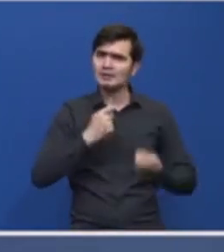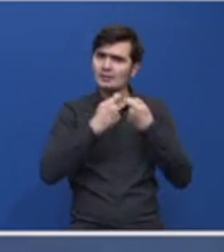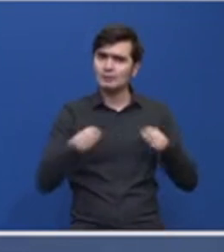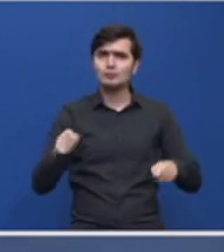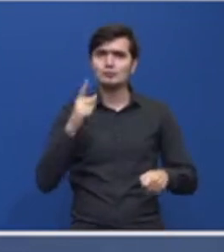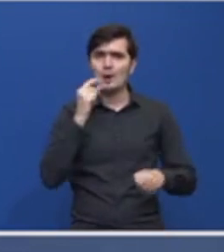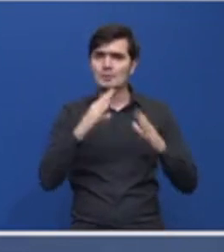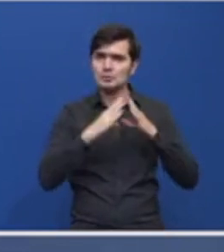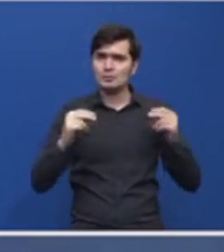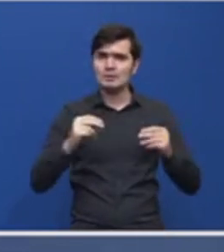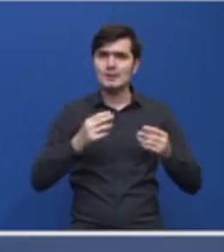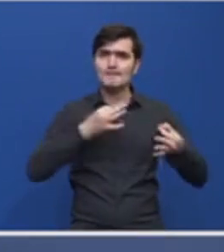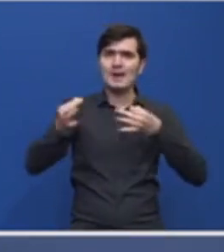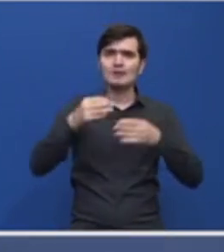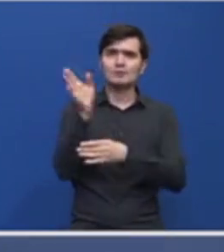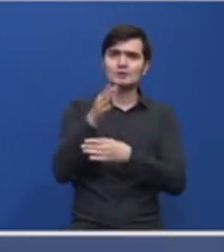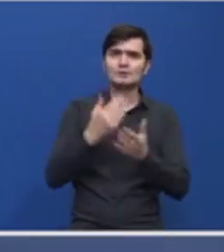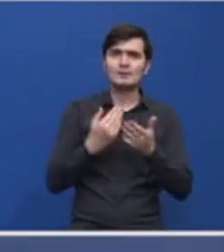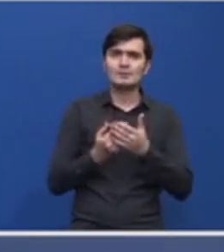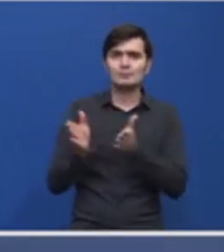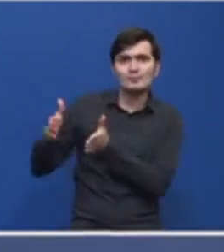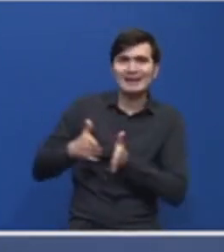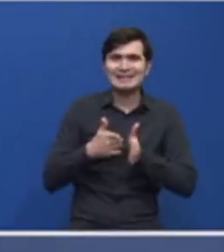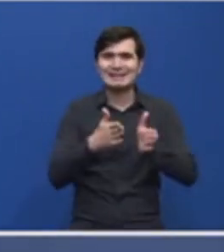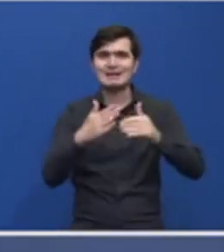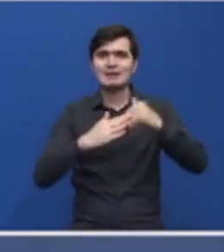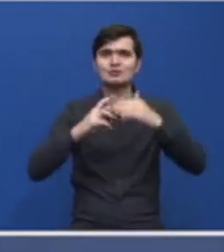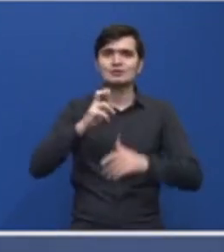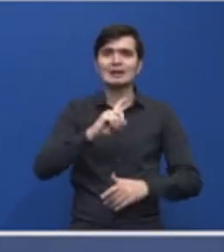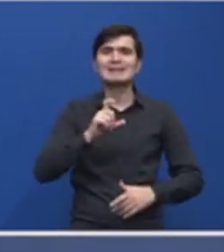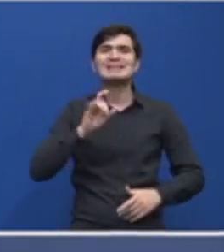de Redesare și Reziliență. Deci mâine la ora 15 este această întâlnire.